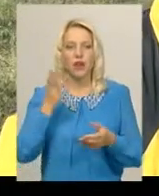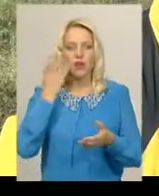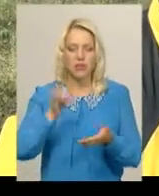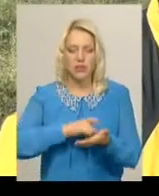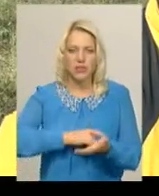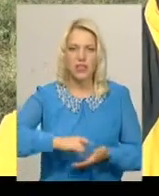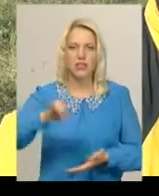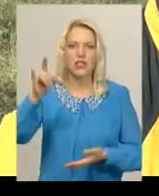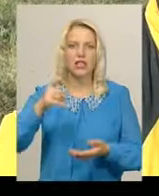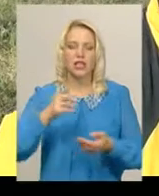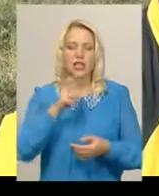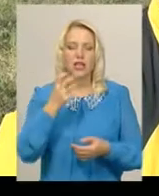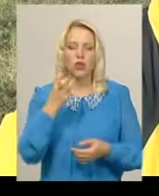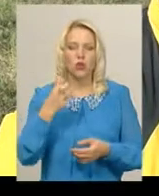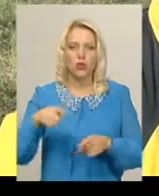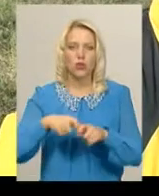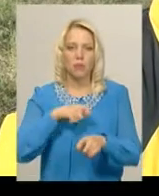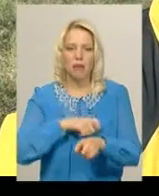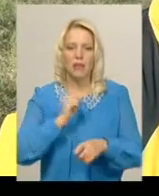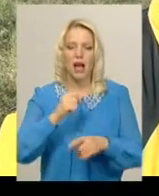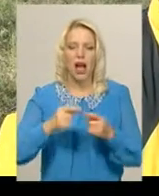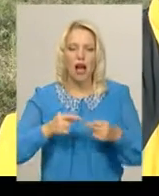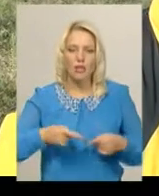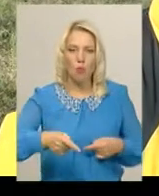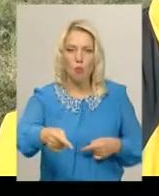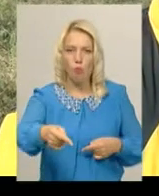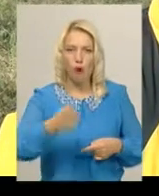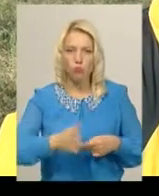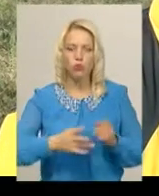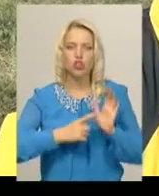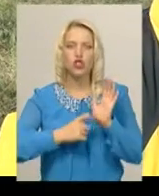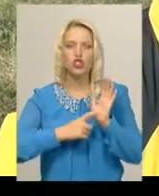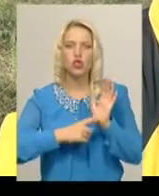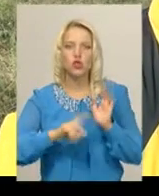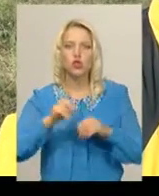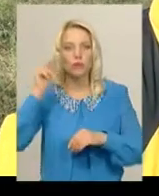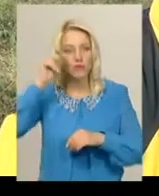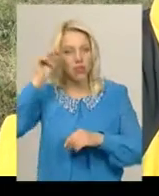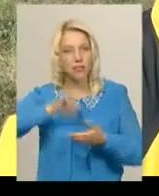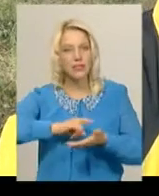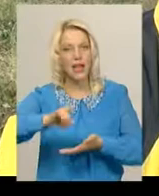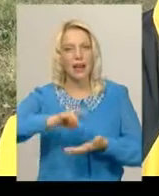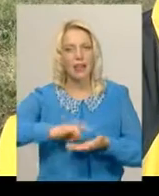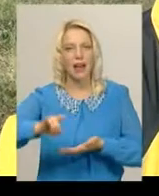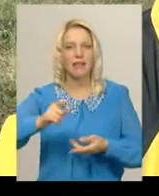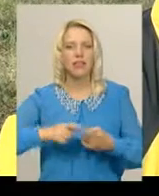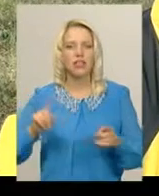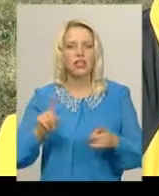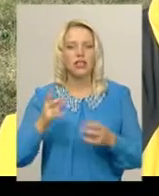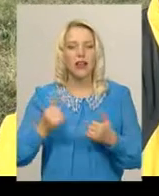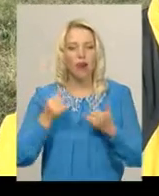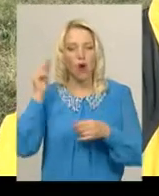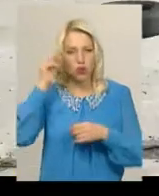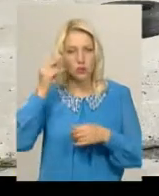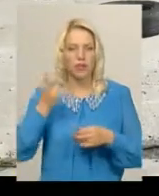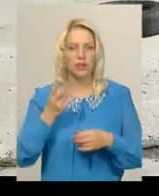300 метрів, але смугу ми робимо 600 для того, щоб вчилися літати. Для учбового зльоту потрібно два рази